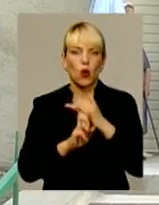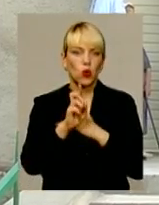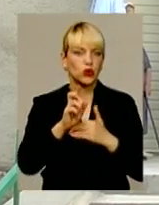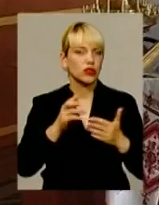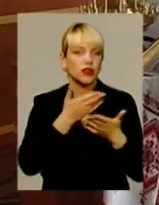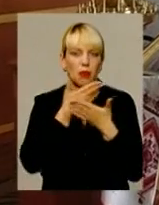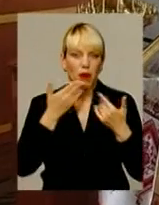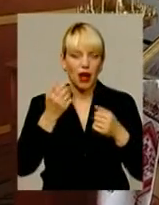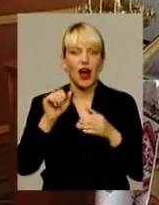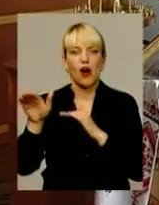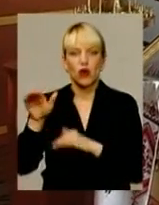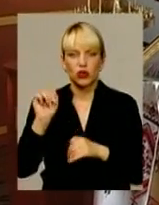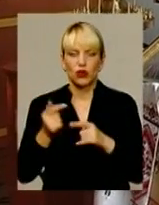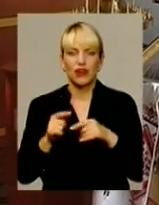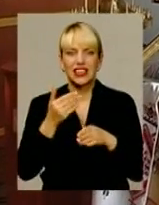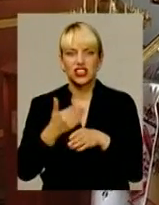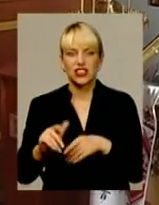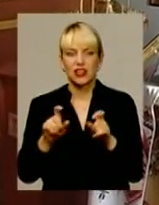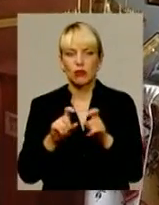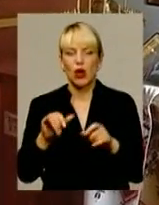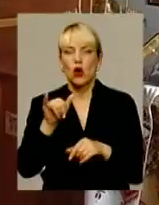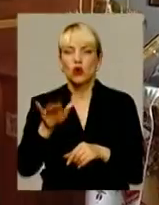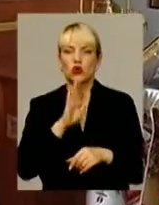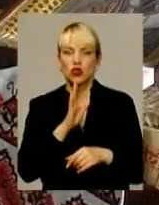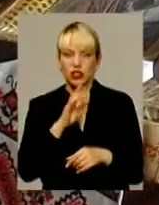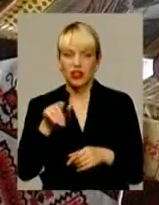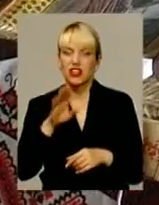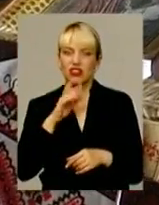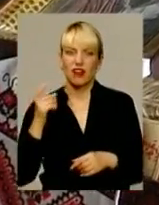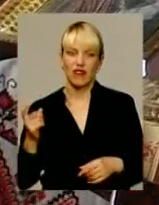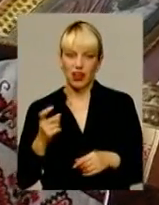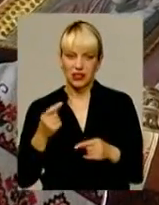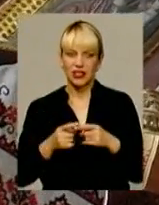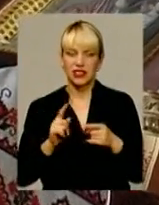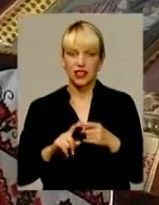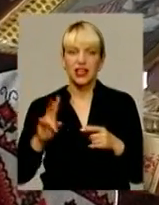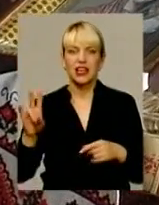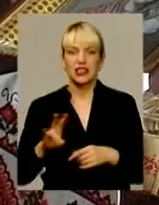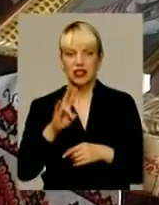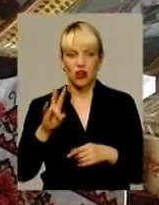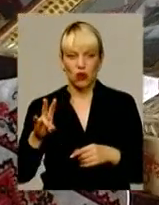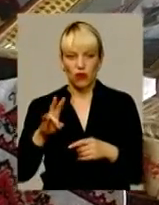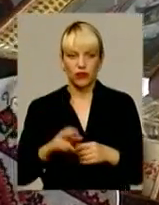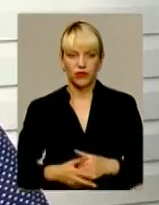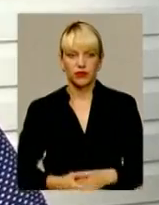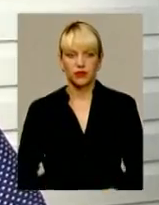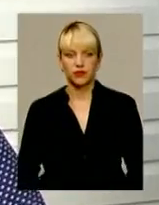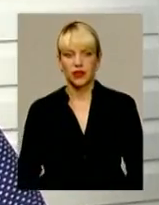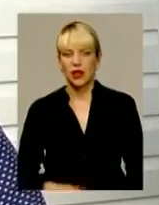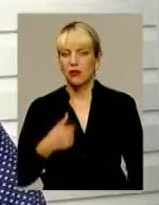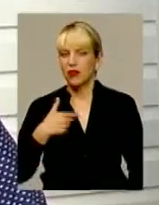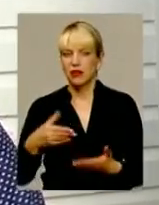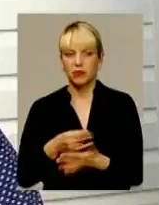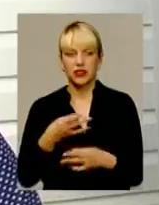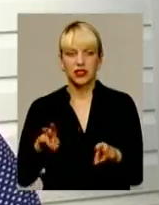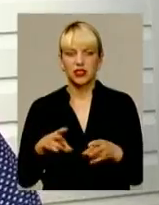орендували під богослужіння частину магазину в цієї жінки. Вона власниця тепер церковних квадратних метрів і частини землі. Мені платити